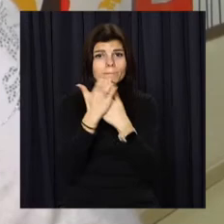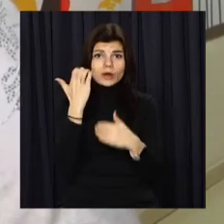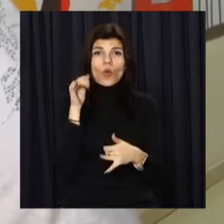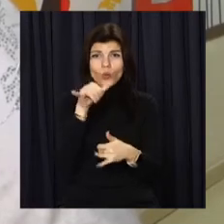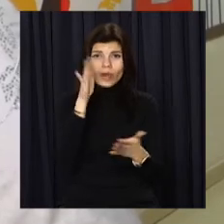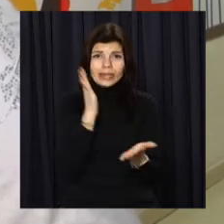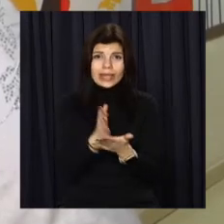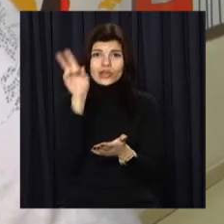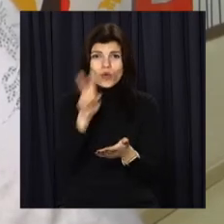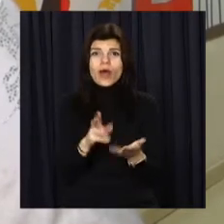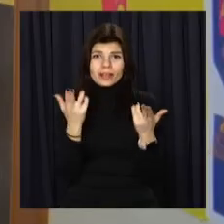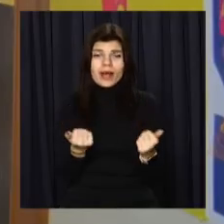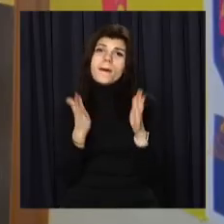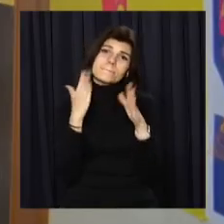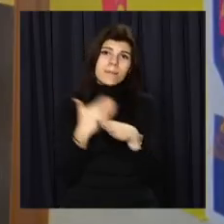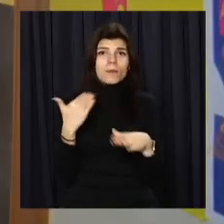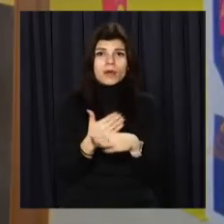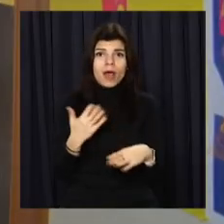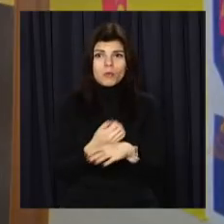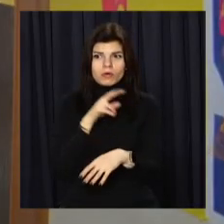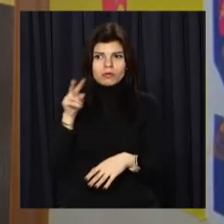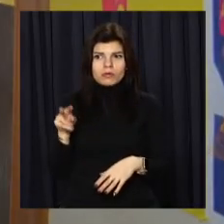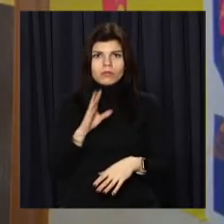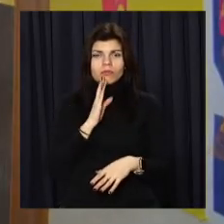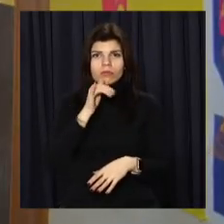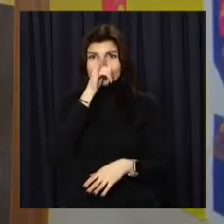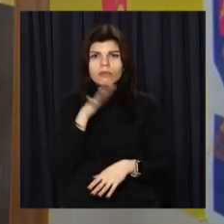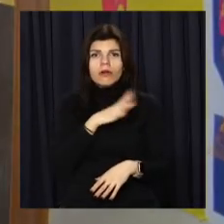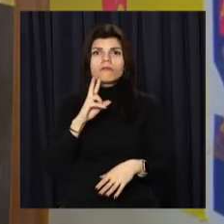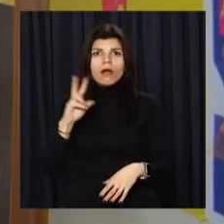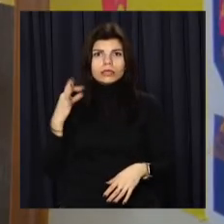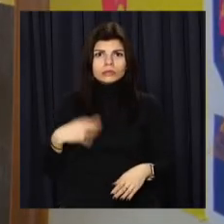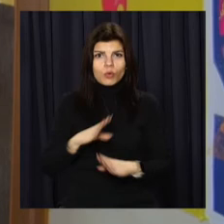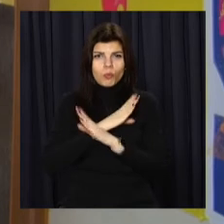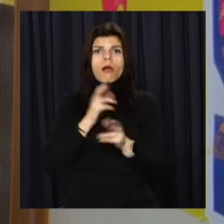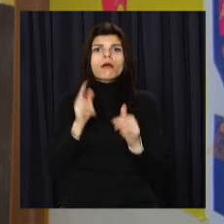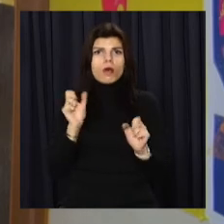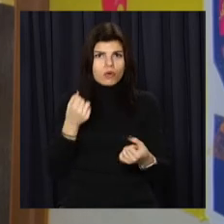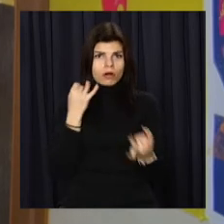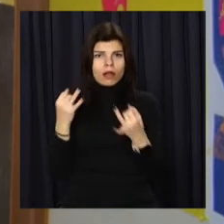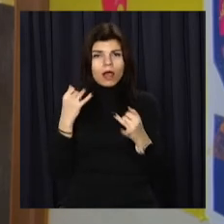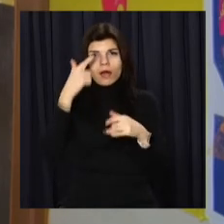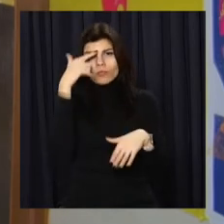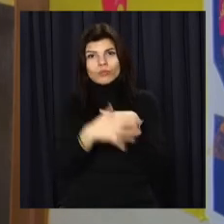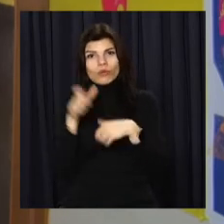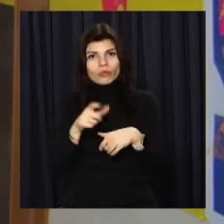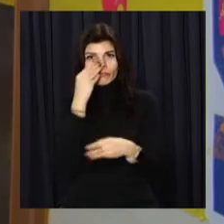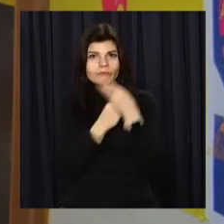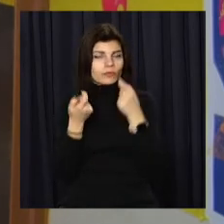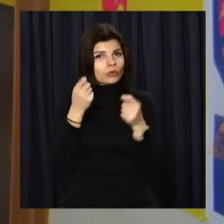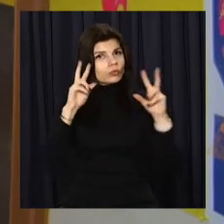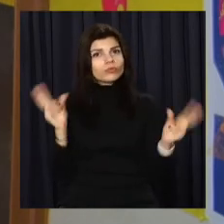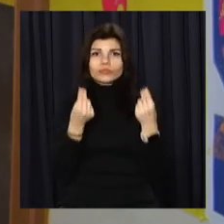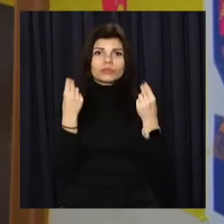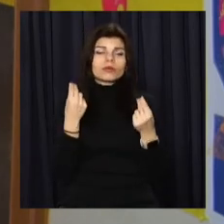тебе ж є долари, допомоги мені. Окрім кіберзлочинців, небезпека є і в реальному житті. Пані Тетяна ледь не потрапила на